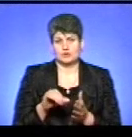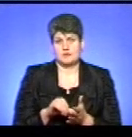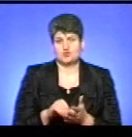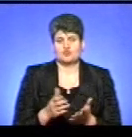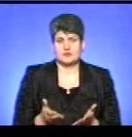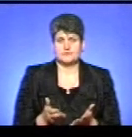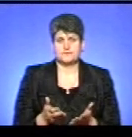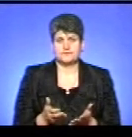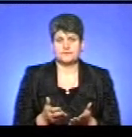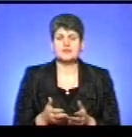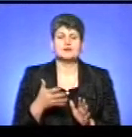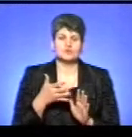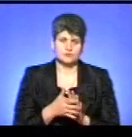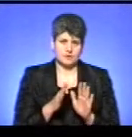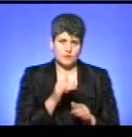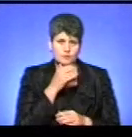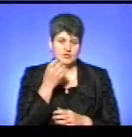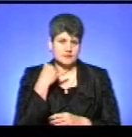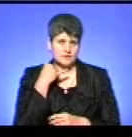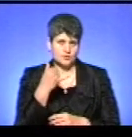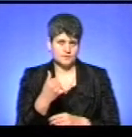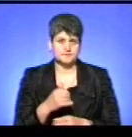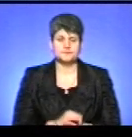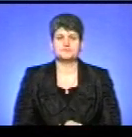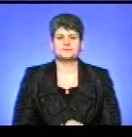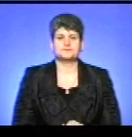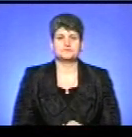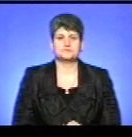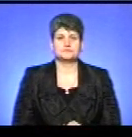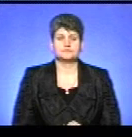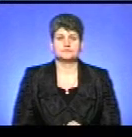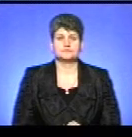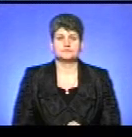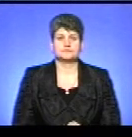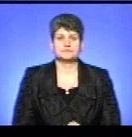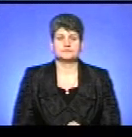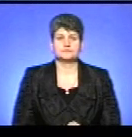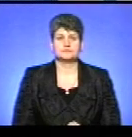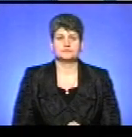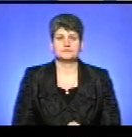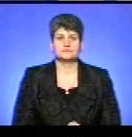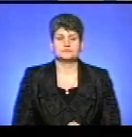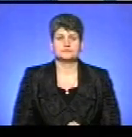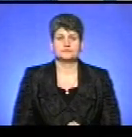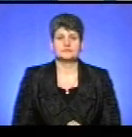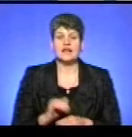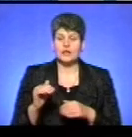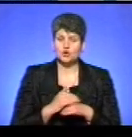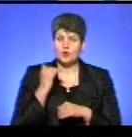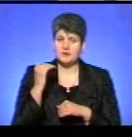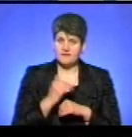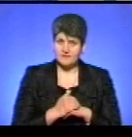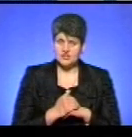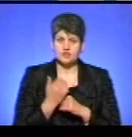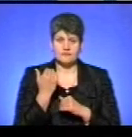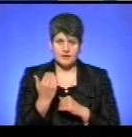Зрозуміло. Спробуємо дати відповідь на ще одне запитання. Доброго вечора. Говоріть, будь ласка. Добрий вечір